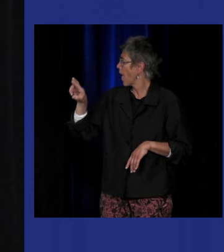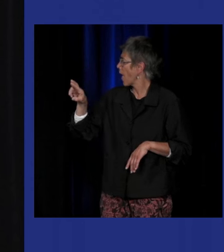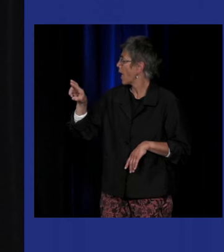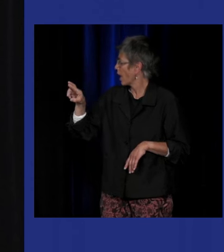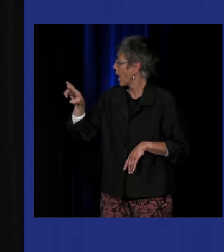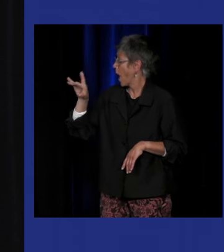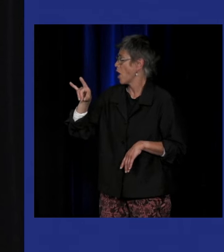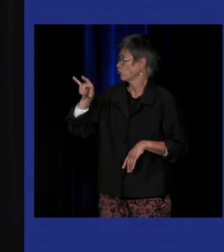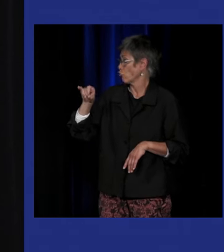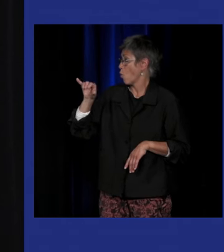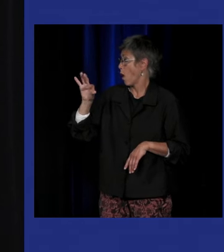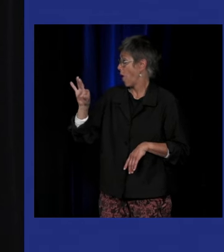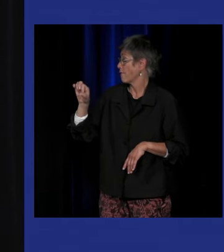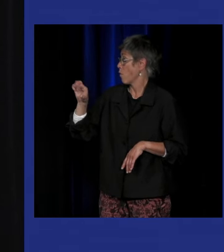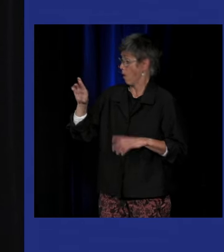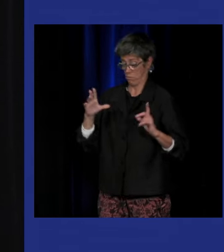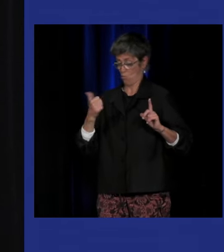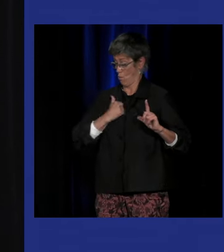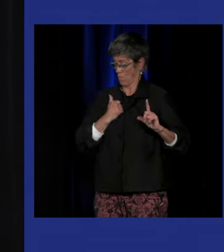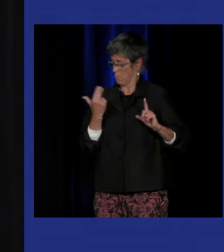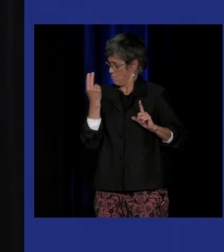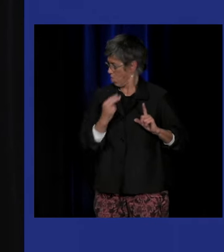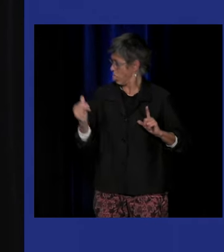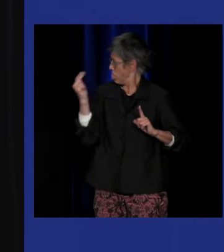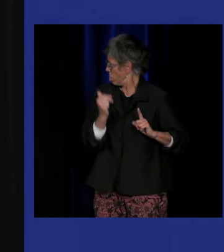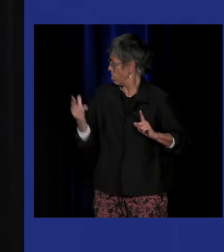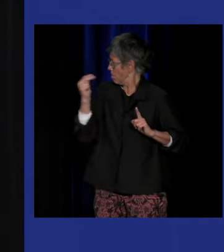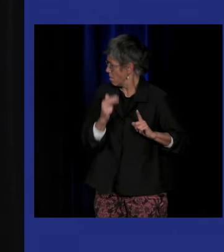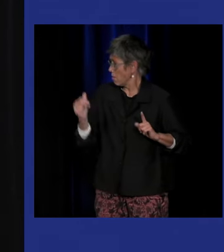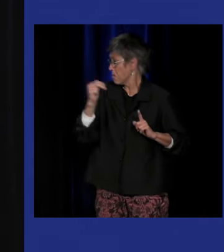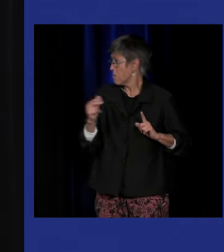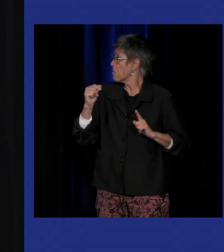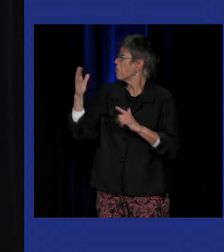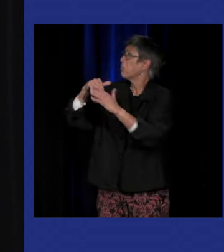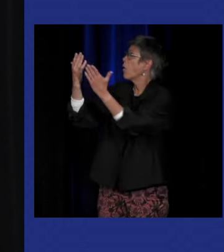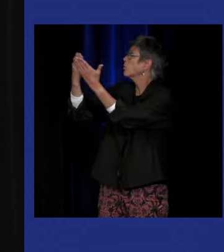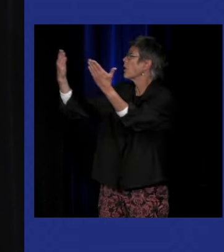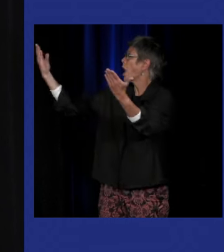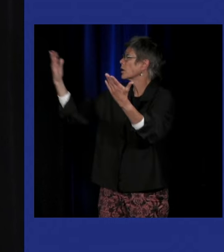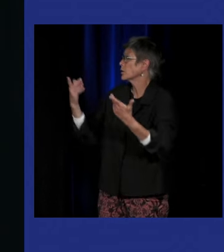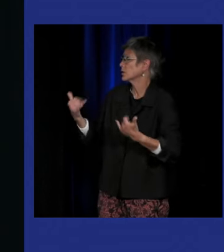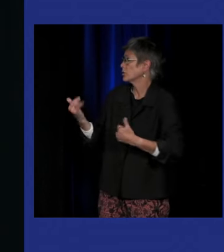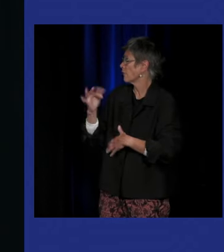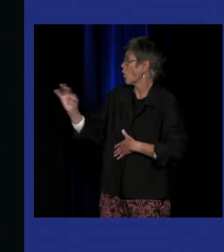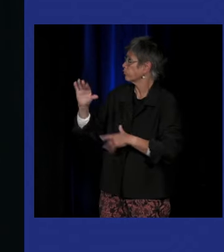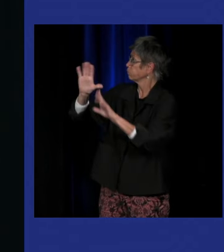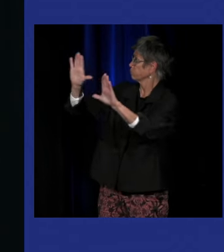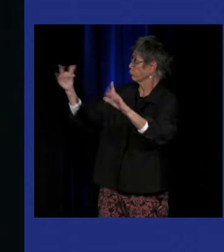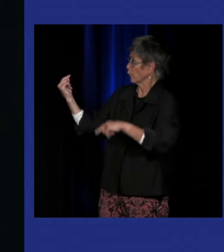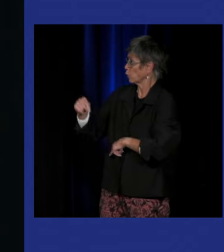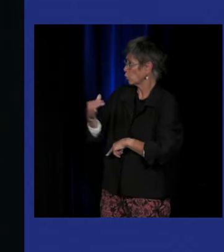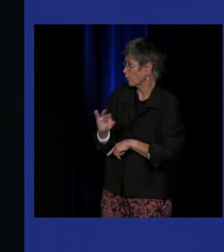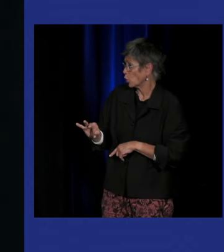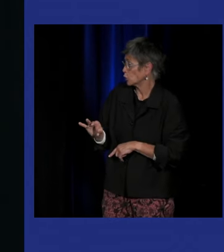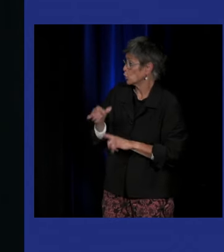Hofer c'est lui qui fait les autoportraits il est représenté par une galerie d'art brut ici en France il est venu en France